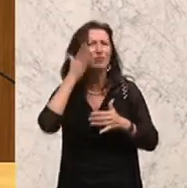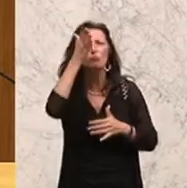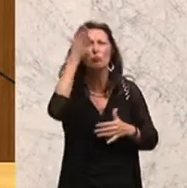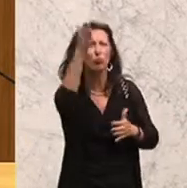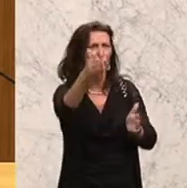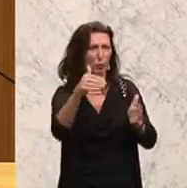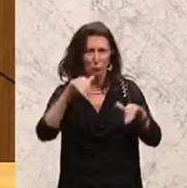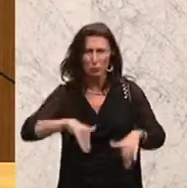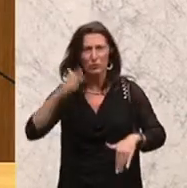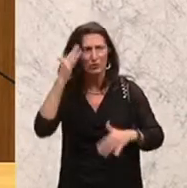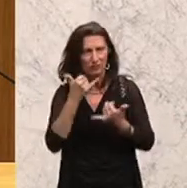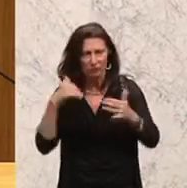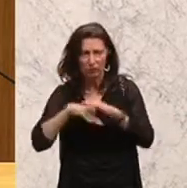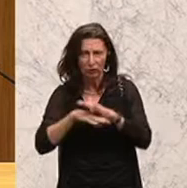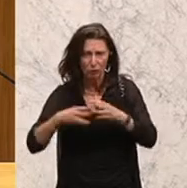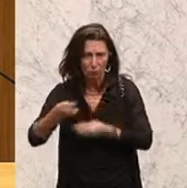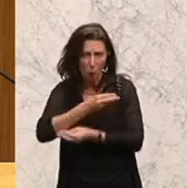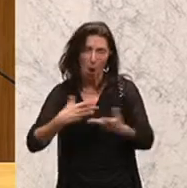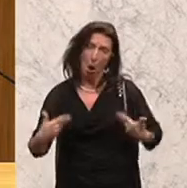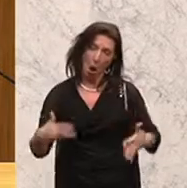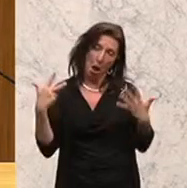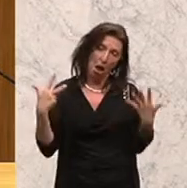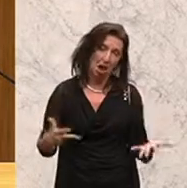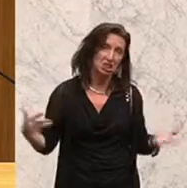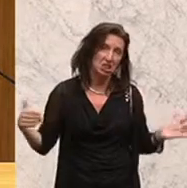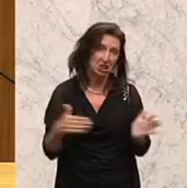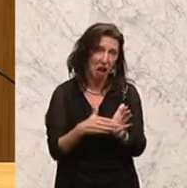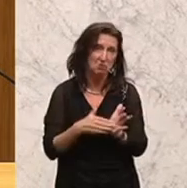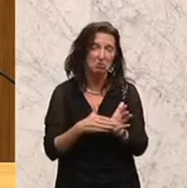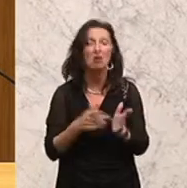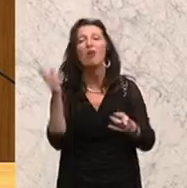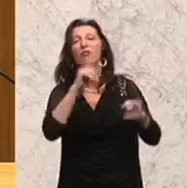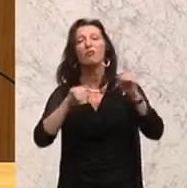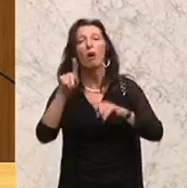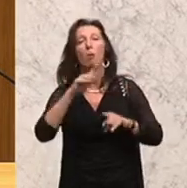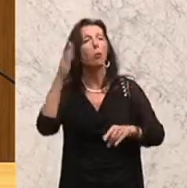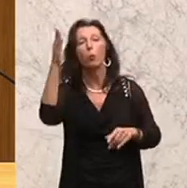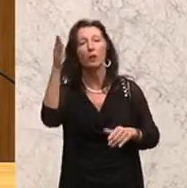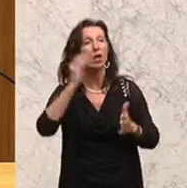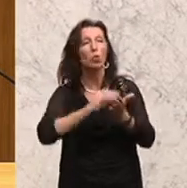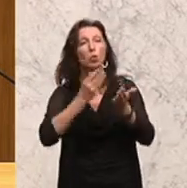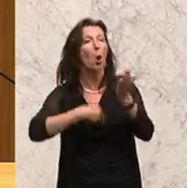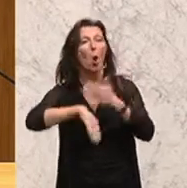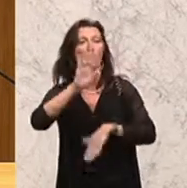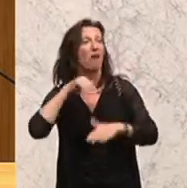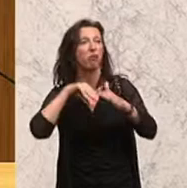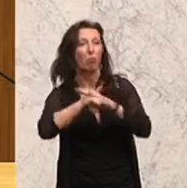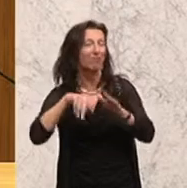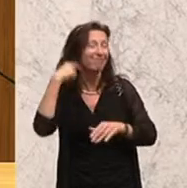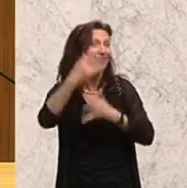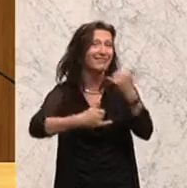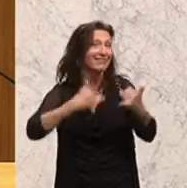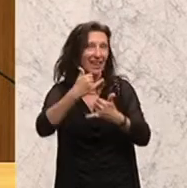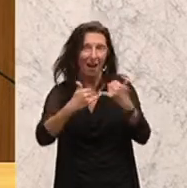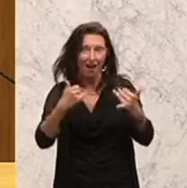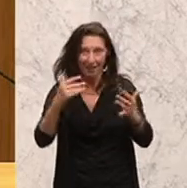Weil natürlich die 80.000 Heuer, die werden gefolgt von wahrscheinlich mehr Flüchtlingen im nächsten Jahr. Und so ehrlich müssen wir auch